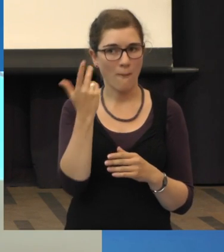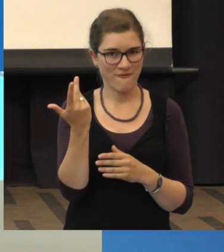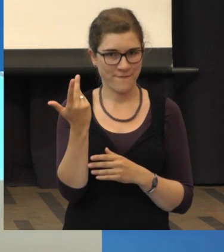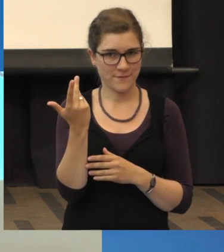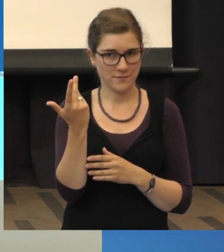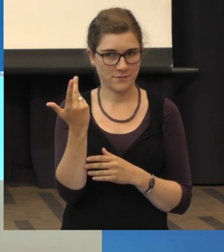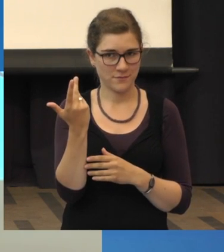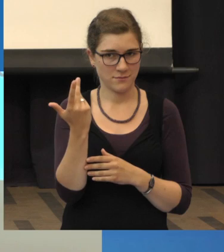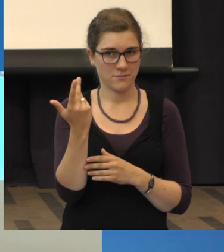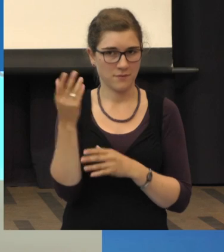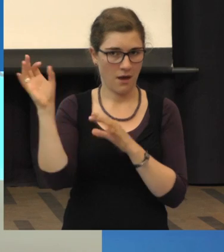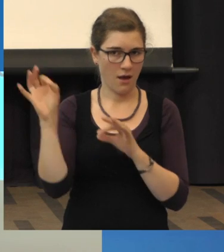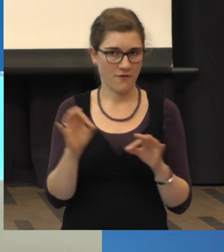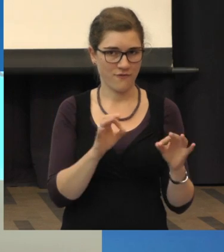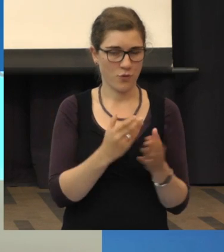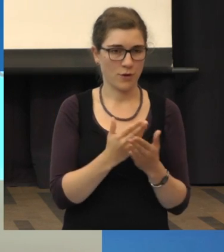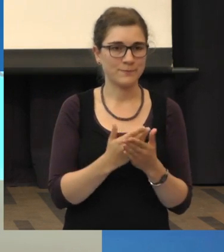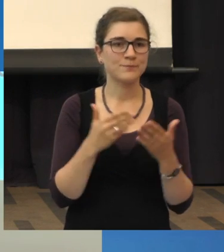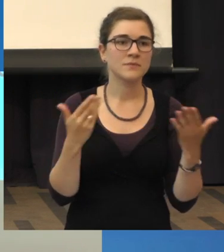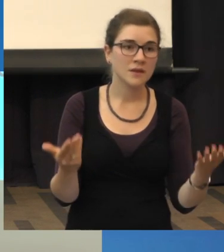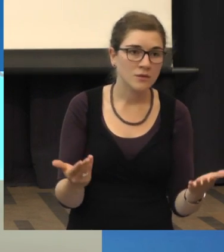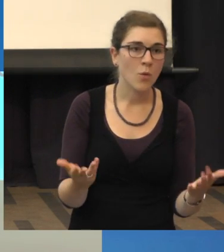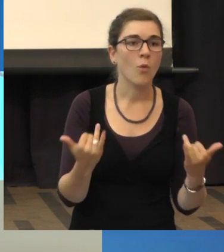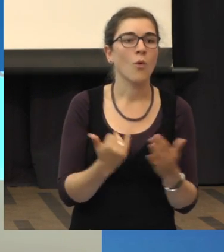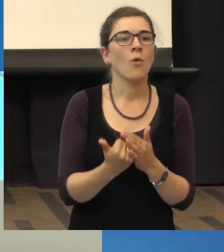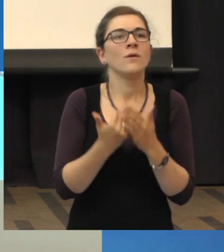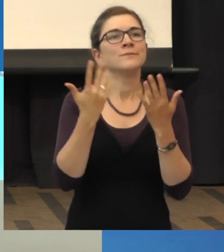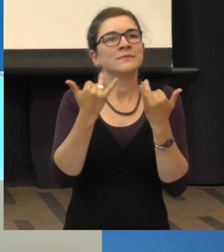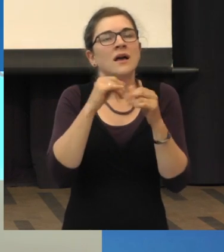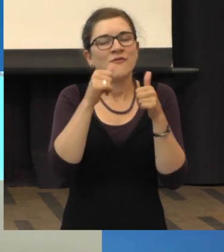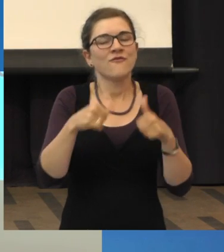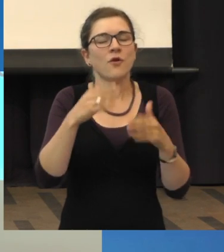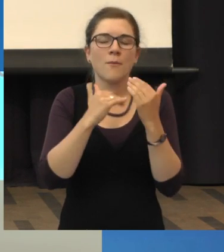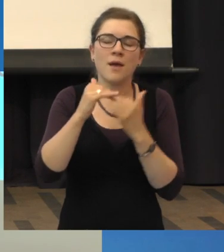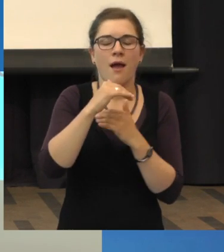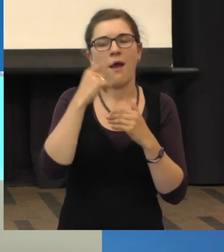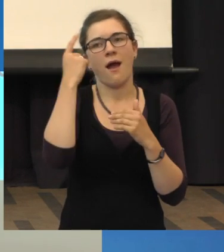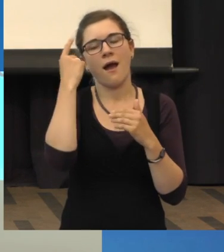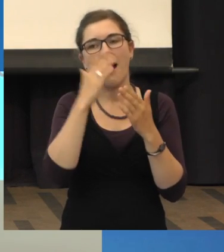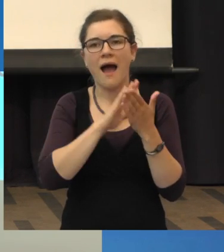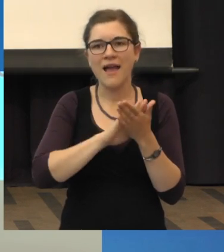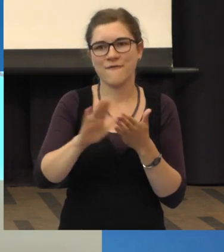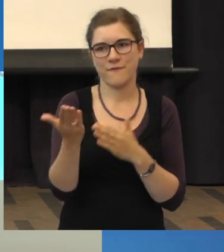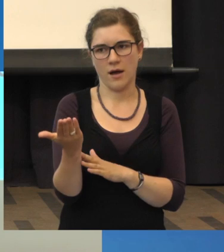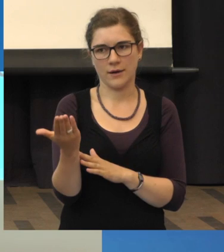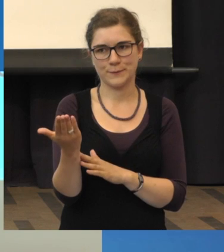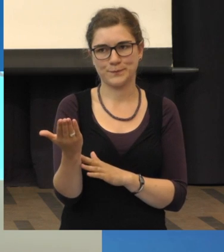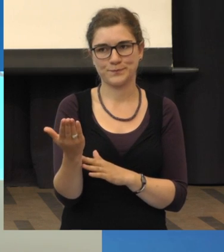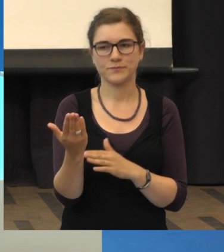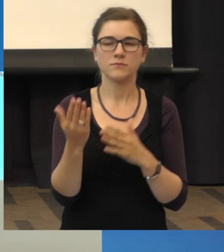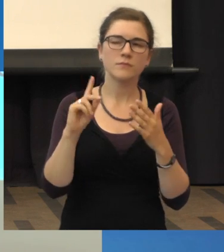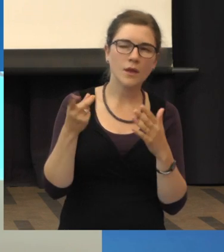applizieren zu können. Das würde natürlich die ganze Sache wesentlich erleichtern. Es gibt Ansätze, dass man